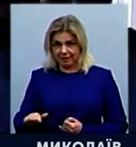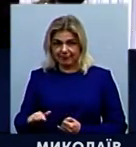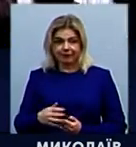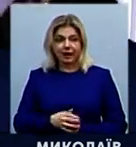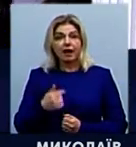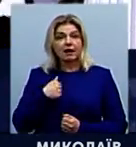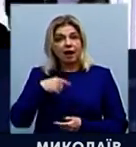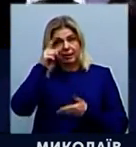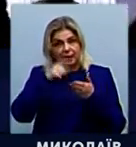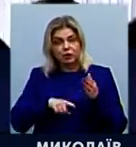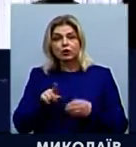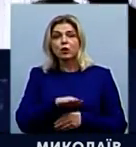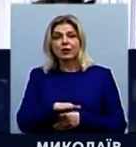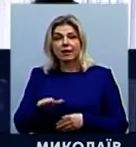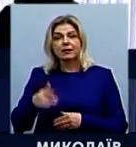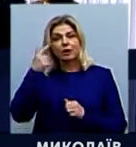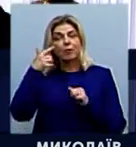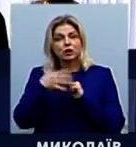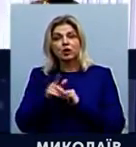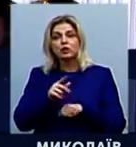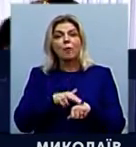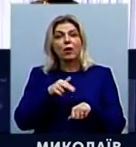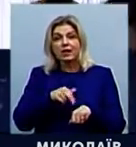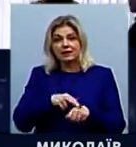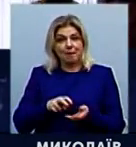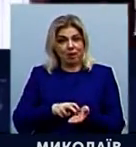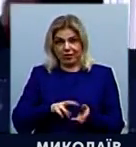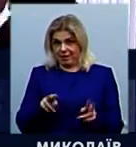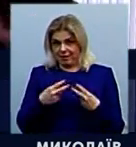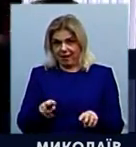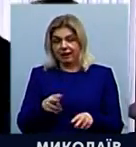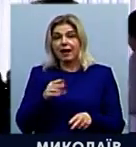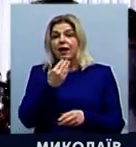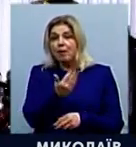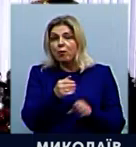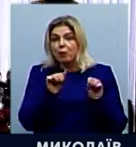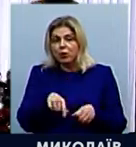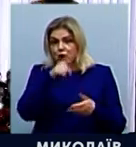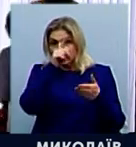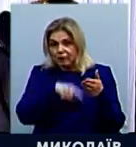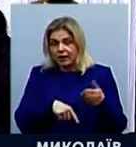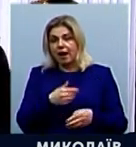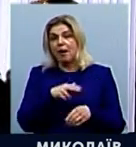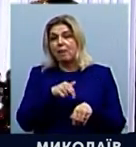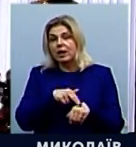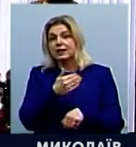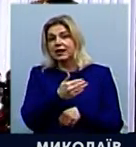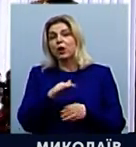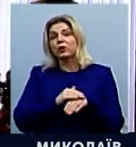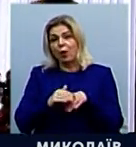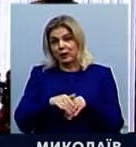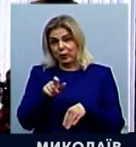діти зрозуміють, що поліцейських не треба боятися. Їм можна довіряти, вони добрі люди,